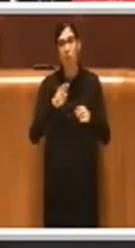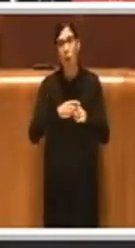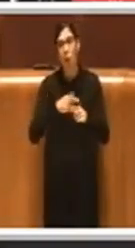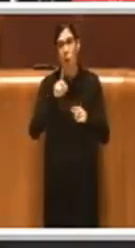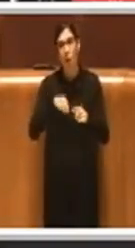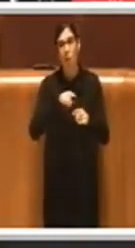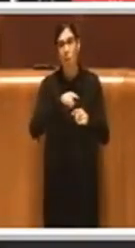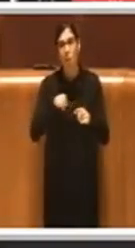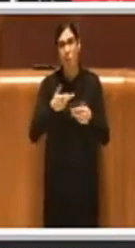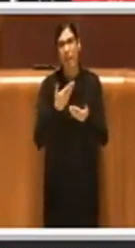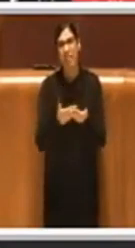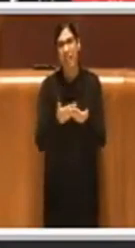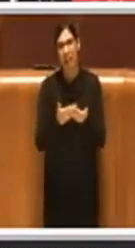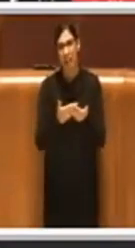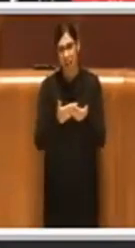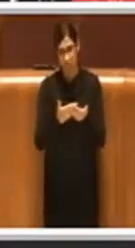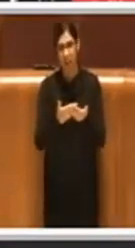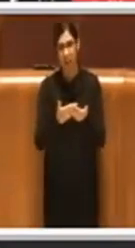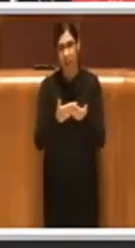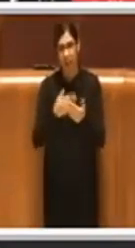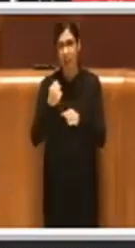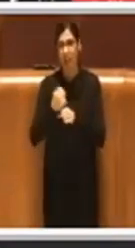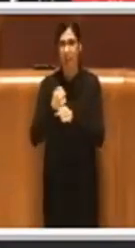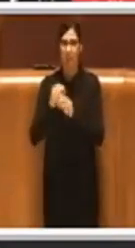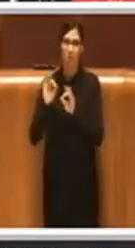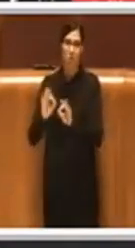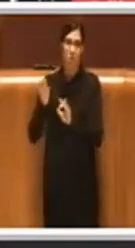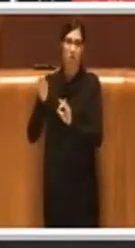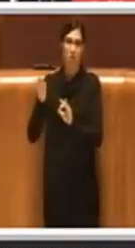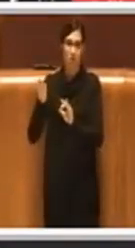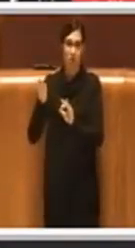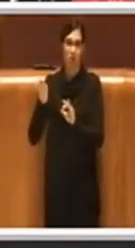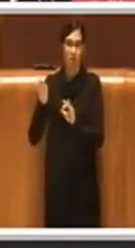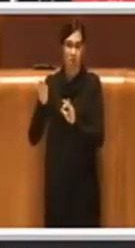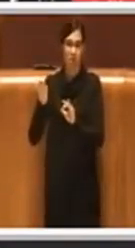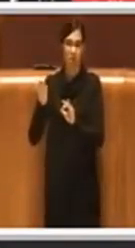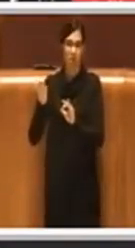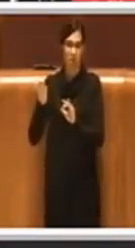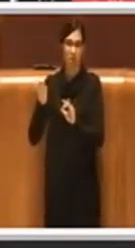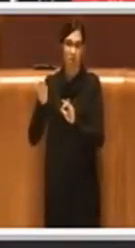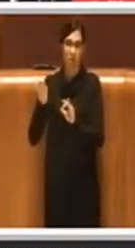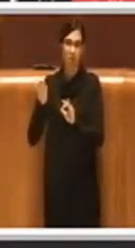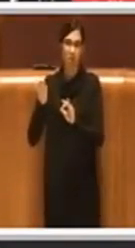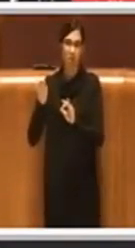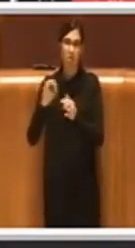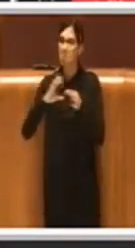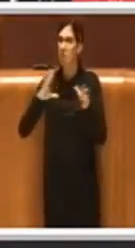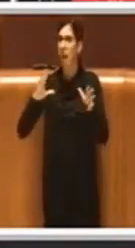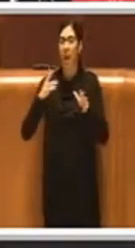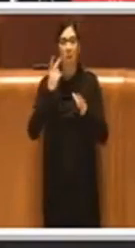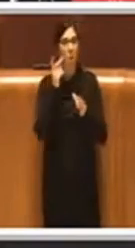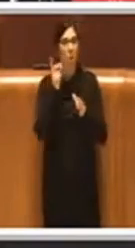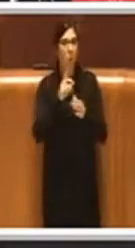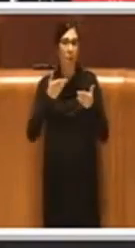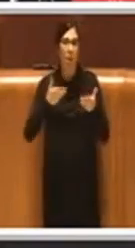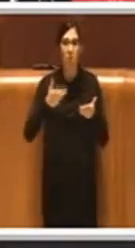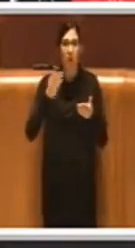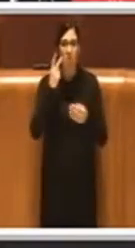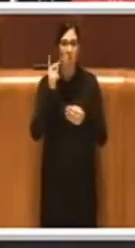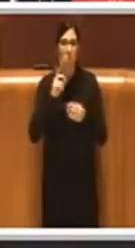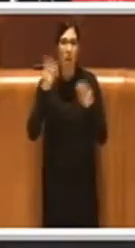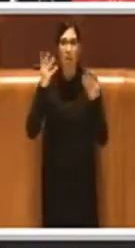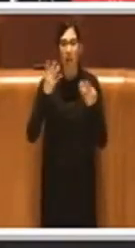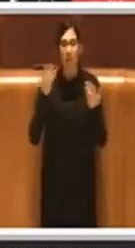viene, con di questo tipo di operazioni assolutamente fuori dal tempo e fuori da ogni logica.